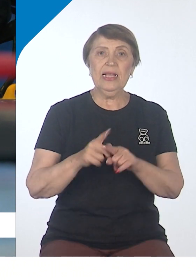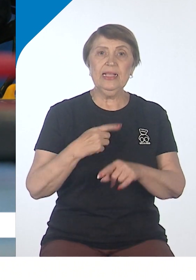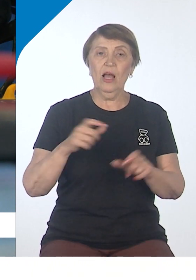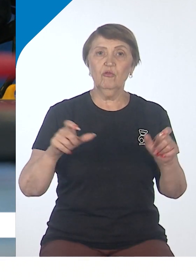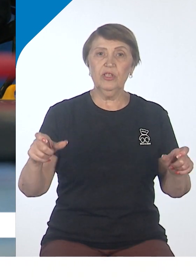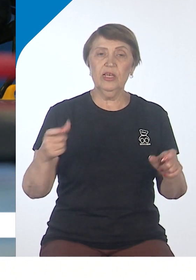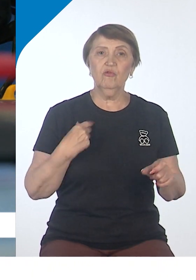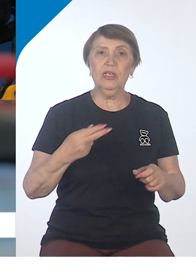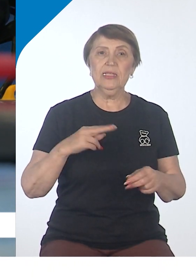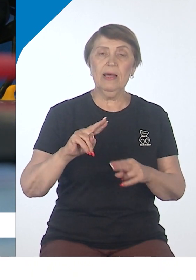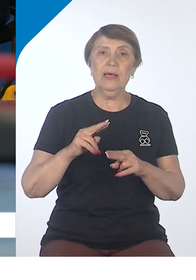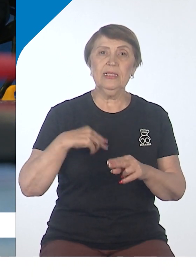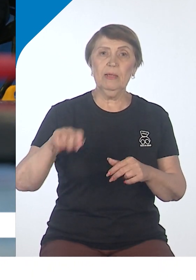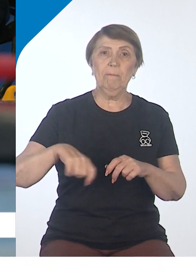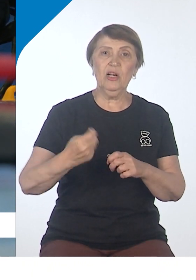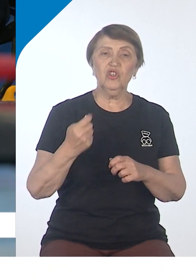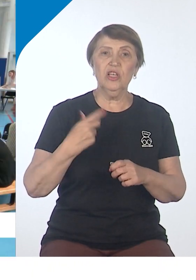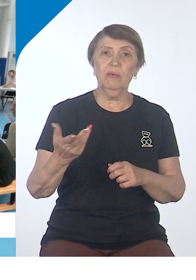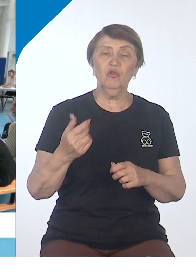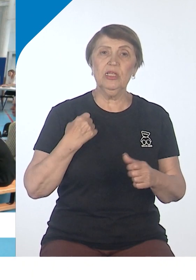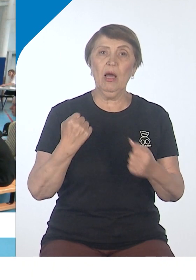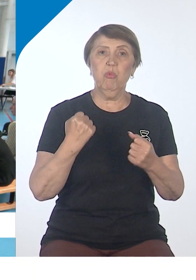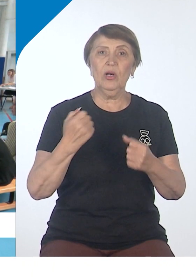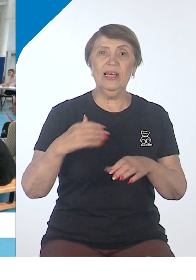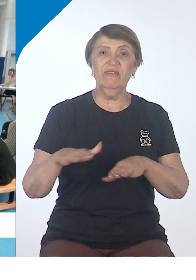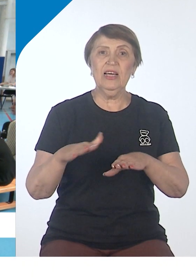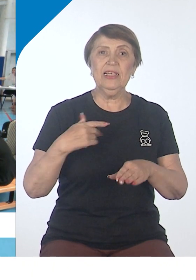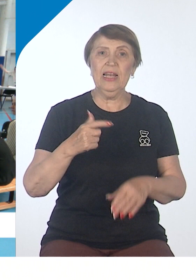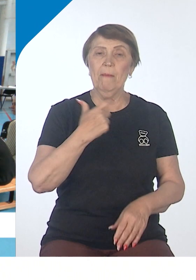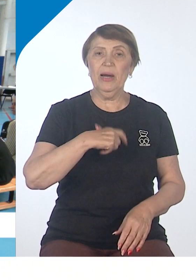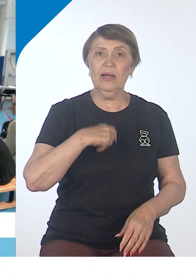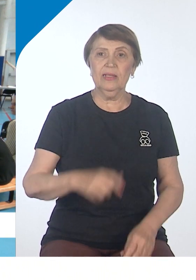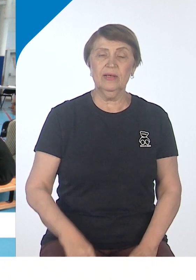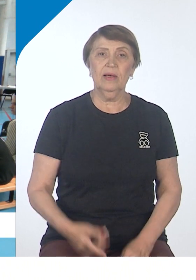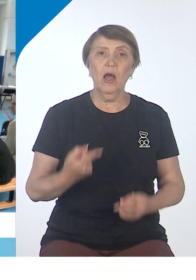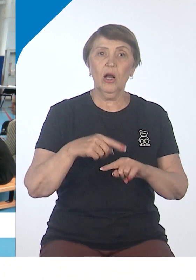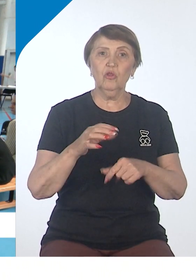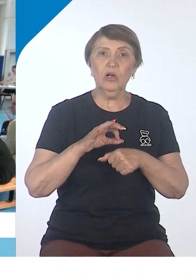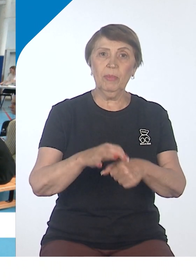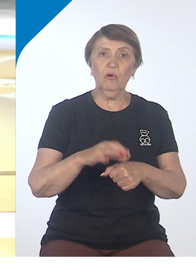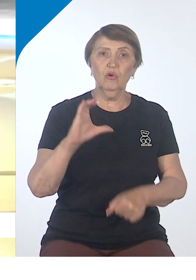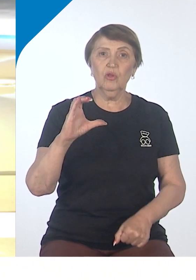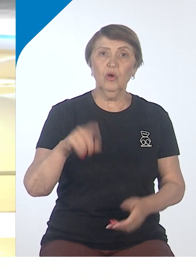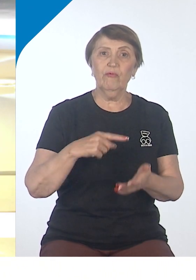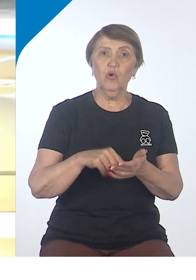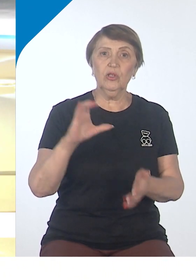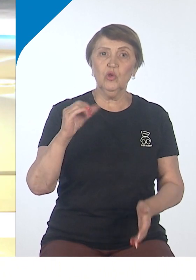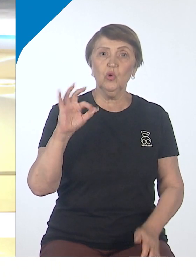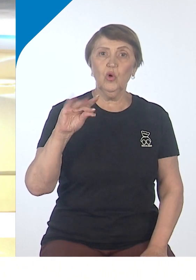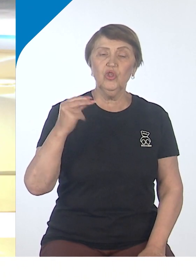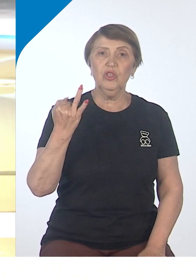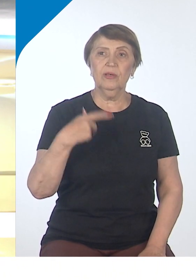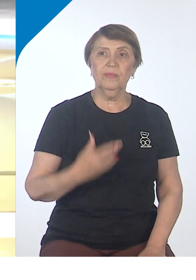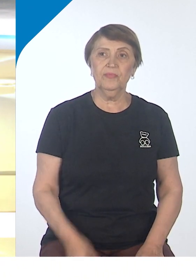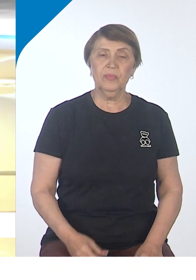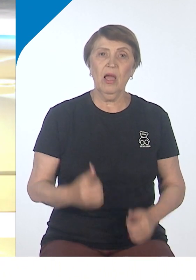-двигательного аппарата. Организаторы вдохновились всероссийскими соревнованиями инвалидов с ПОДа, которые проходят в Сочи. В каждом регионе проводятся